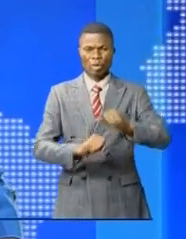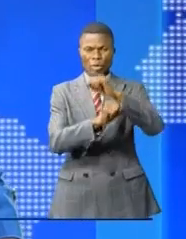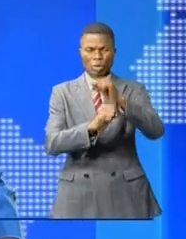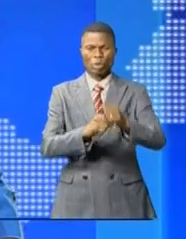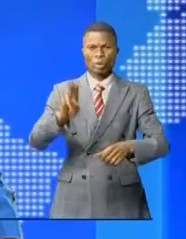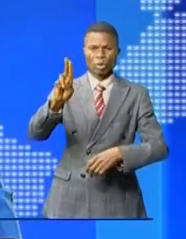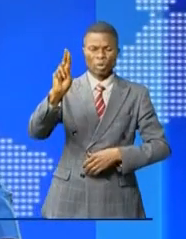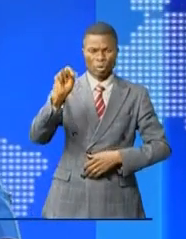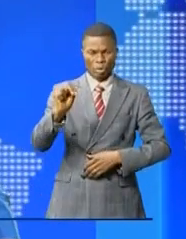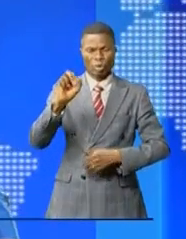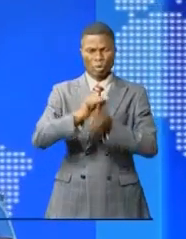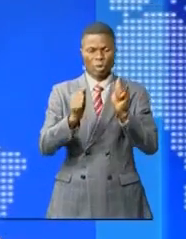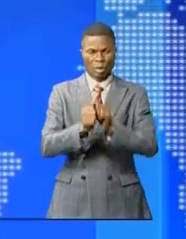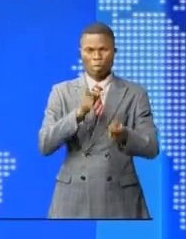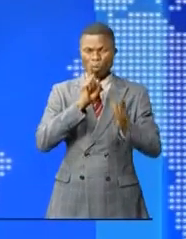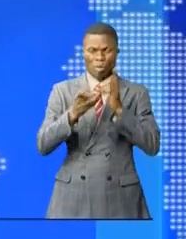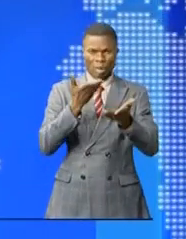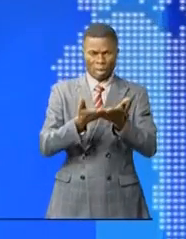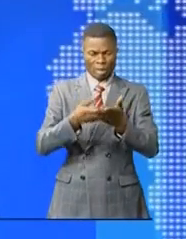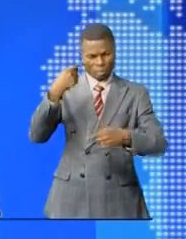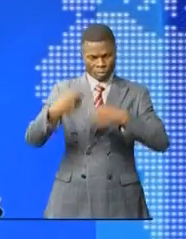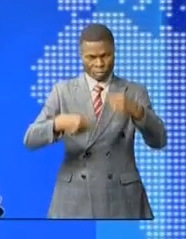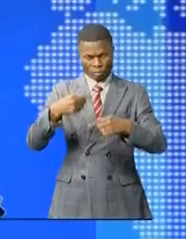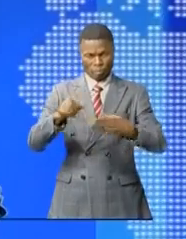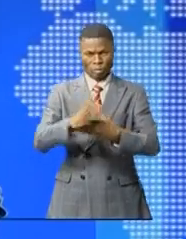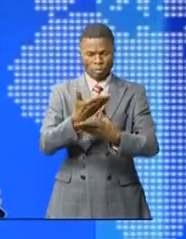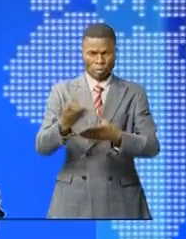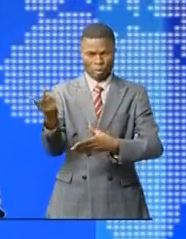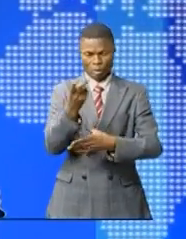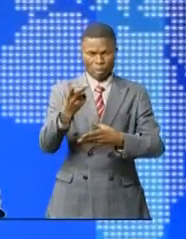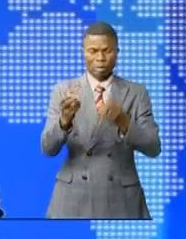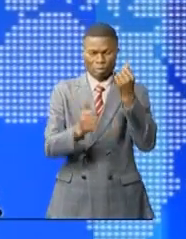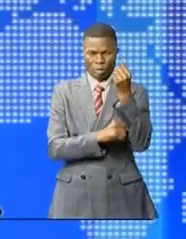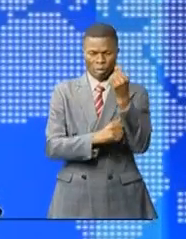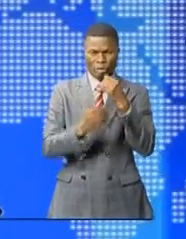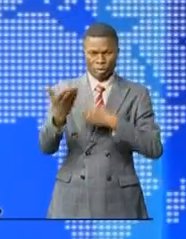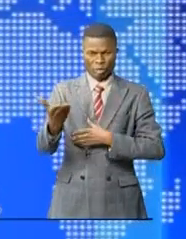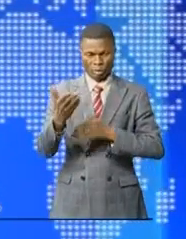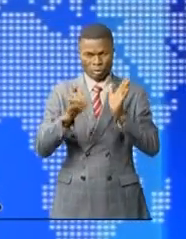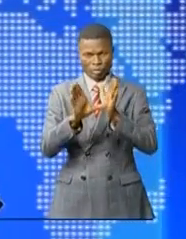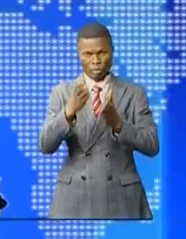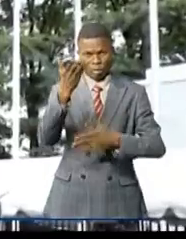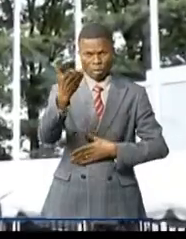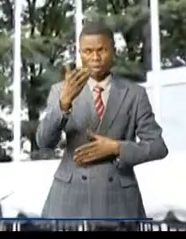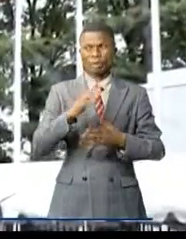MONUSCO, un sujet qui était aussi au centre des discussions entre les deux personnalités. Regardez.